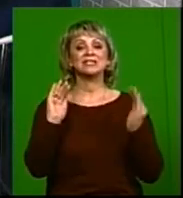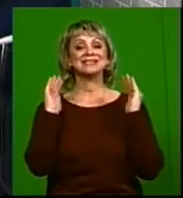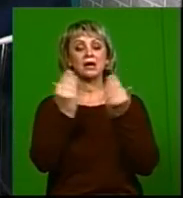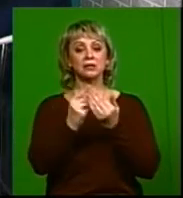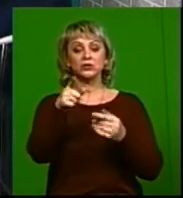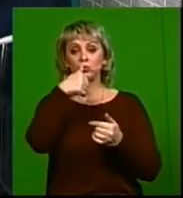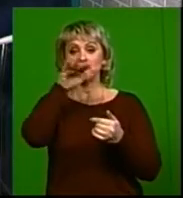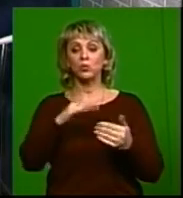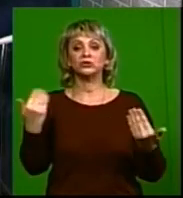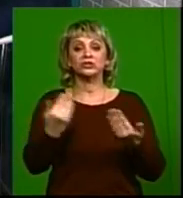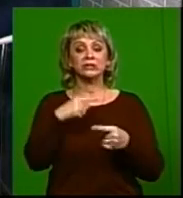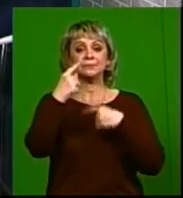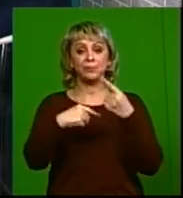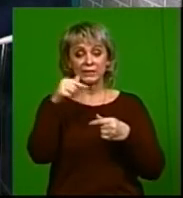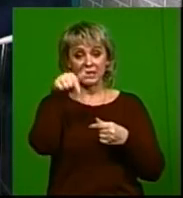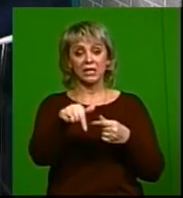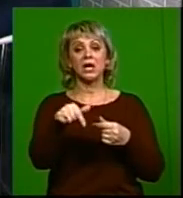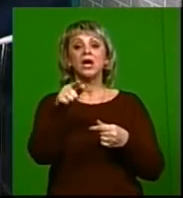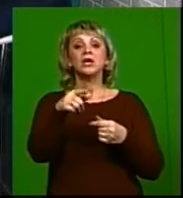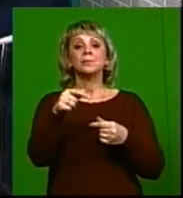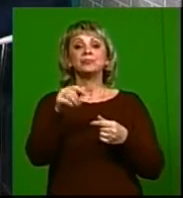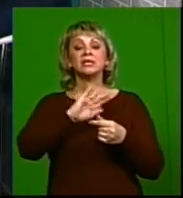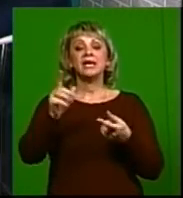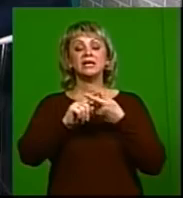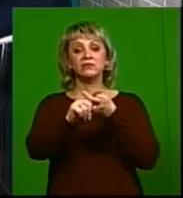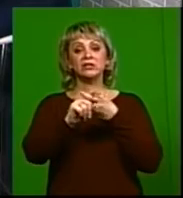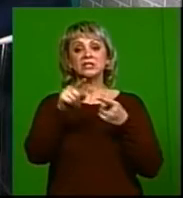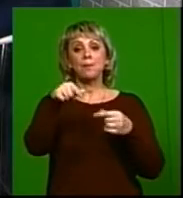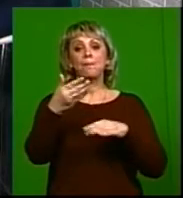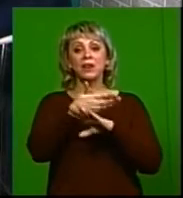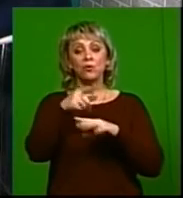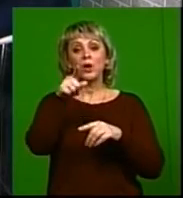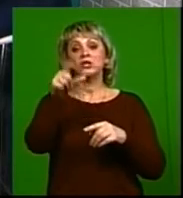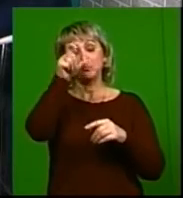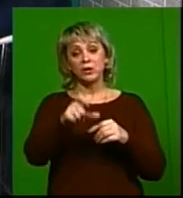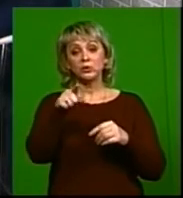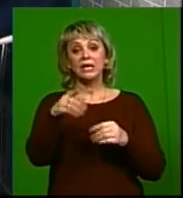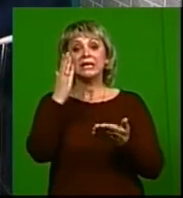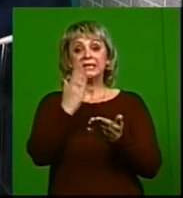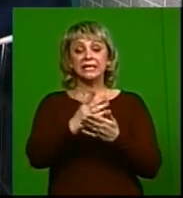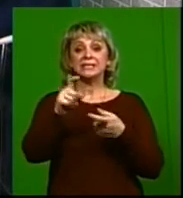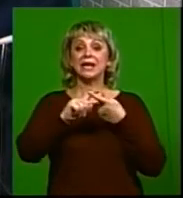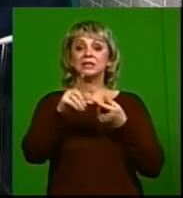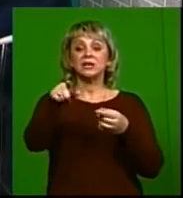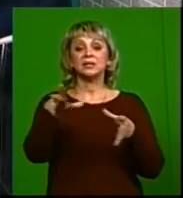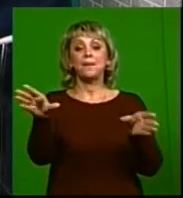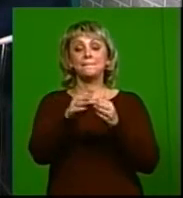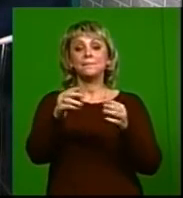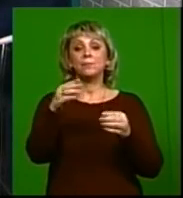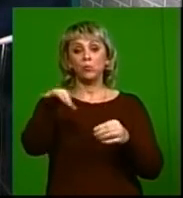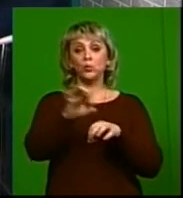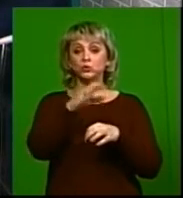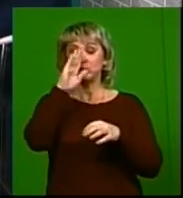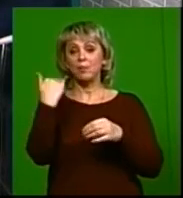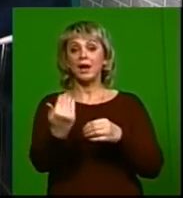что он не может жить в семье, у него не может быть даже неинфицированного полового партнёра. Нет. Сегодня есть дискордантные пары, так называемые пары, в